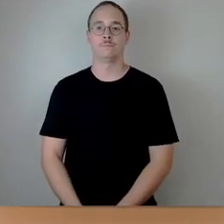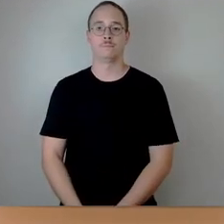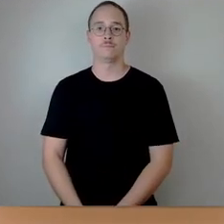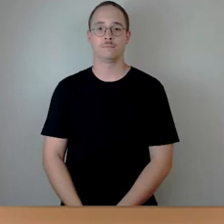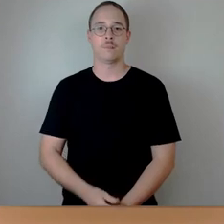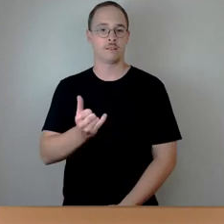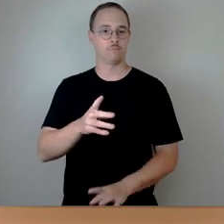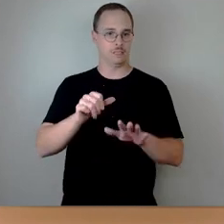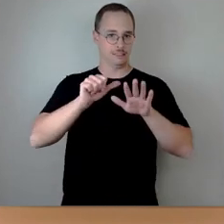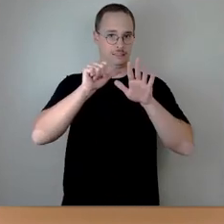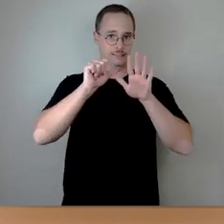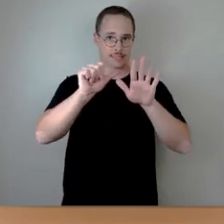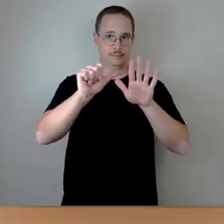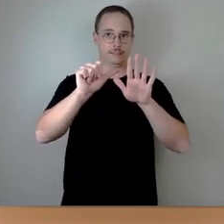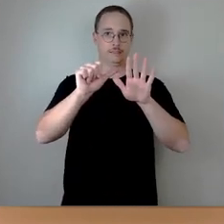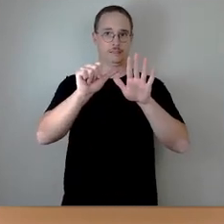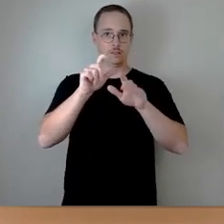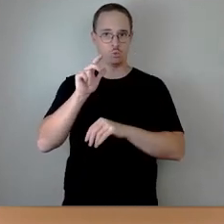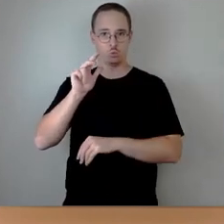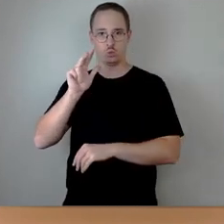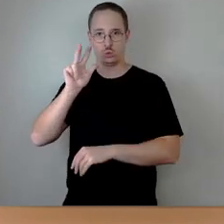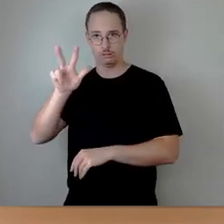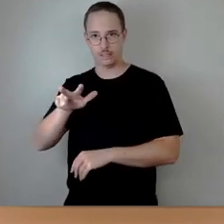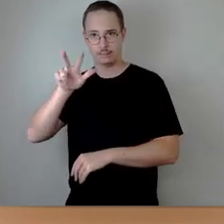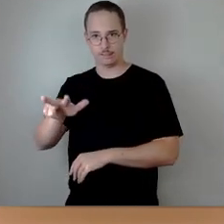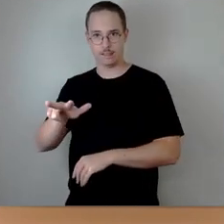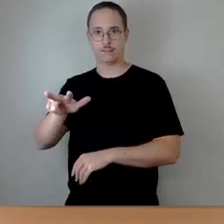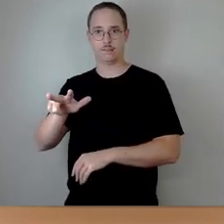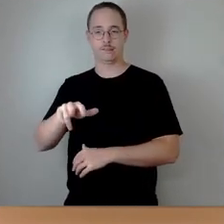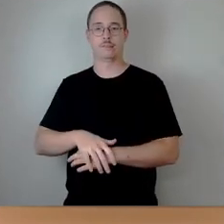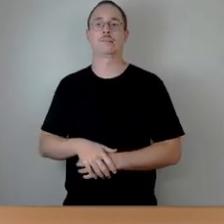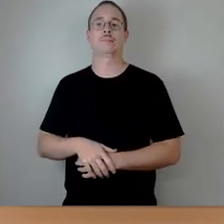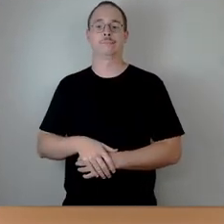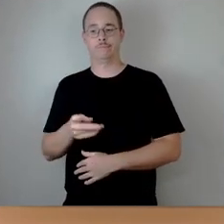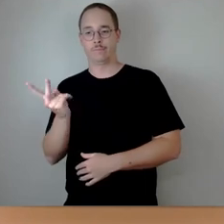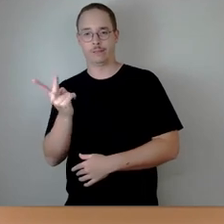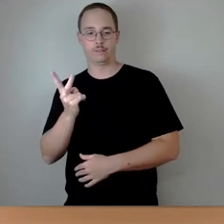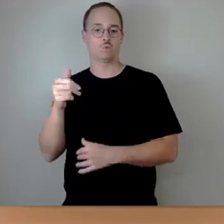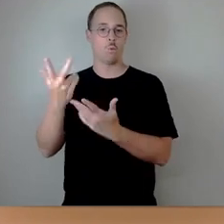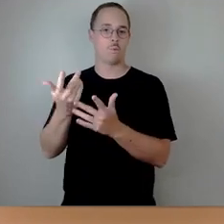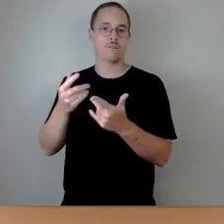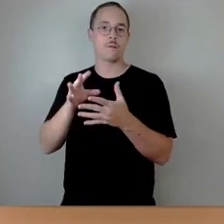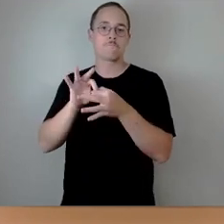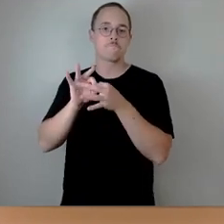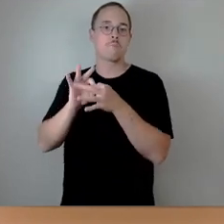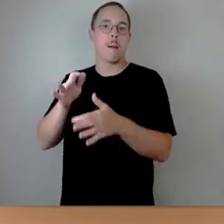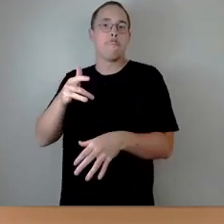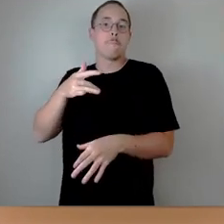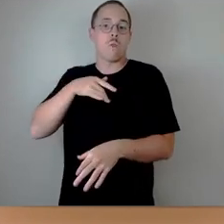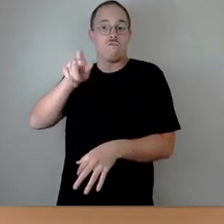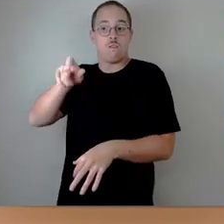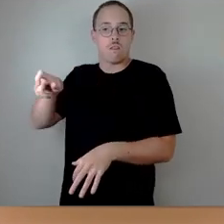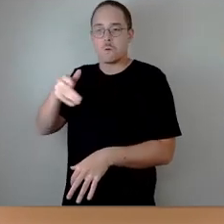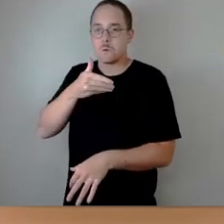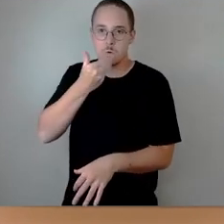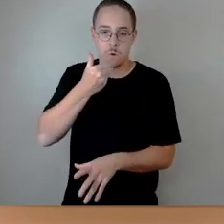Befangenheiten drin waren. Das einmal Tagesordnungspunkt 6. Wer hier dem Änderungsantrag zustimmen möchte, den